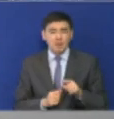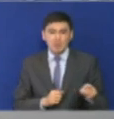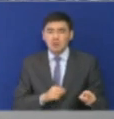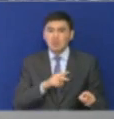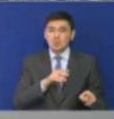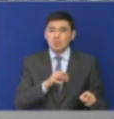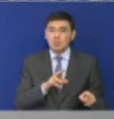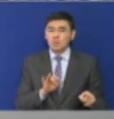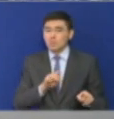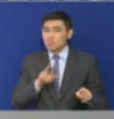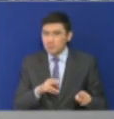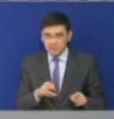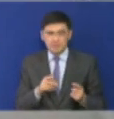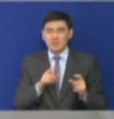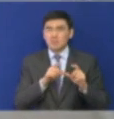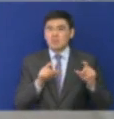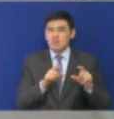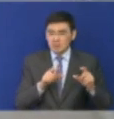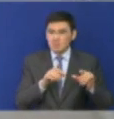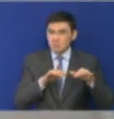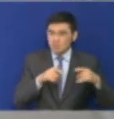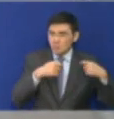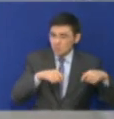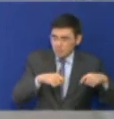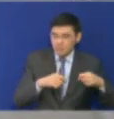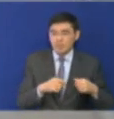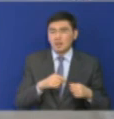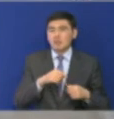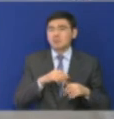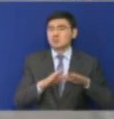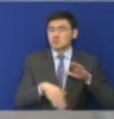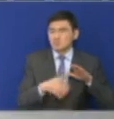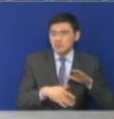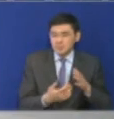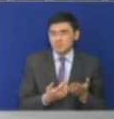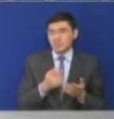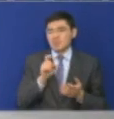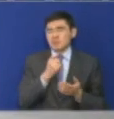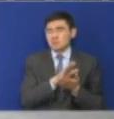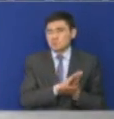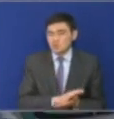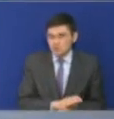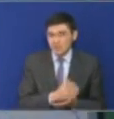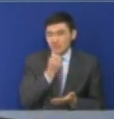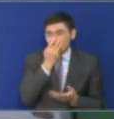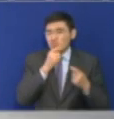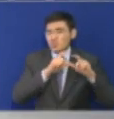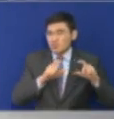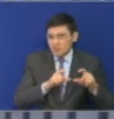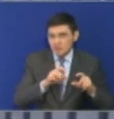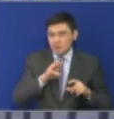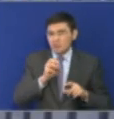ломбардов, магазинов по продаже компьютерной техники и оборудования, прачечных, химчисток, цветочных магазинов и мебельных цехов.